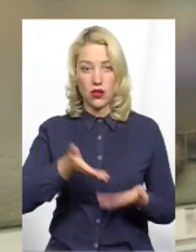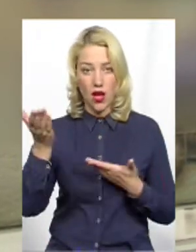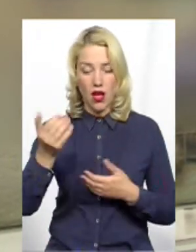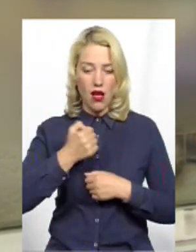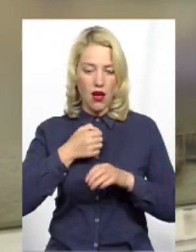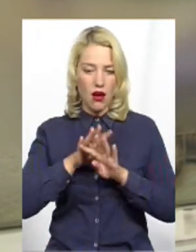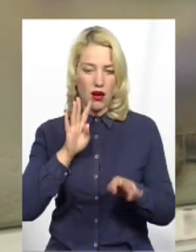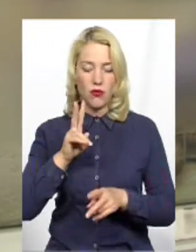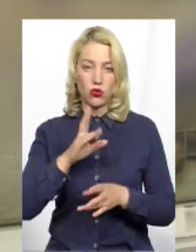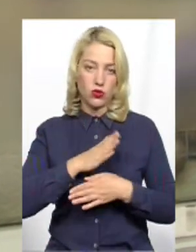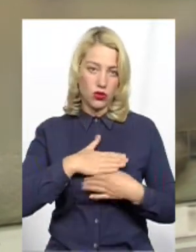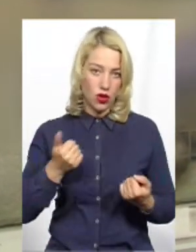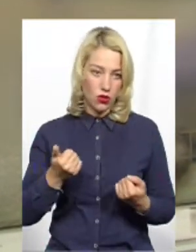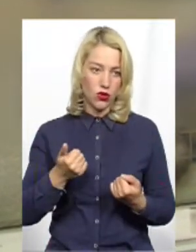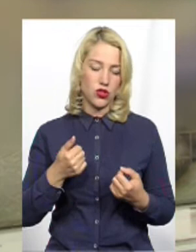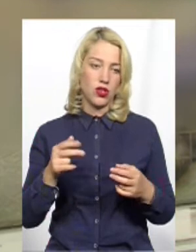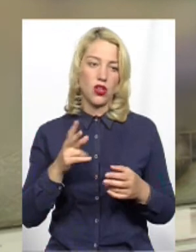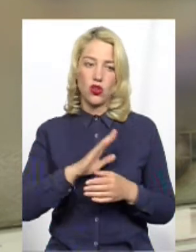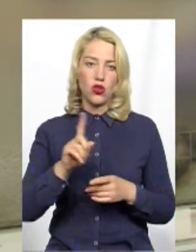хоче, щоб не йшли, тому що є діти різні.